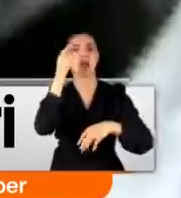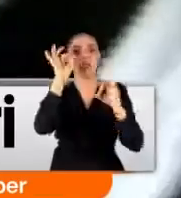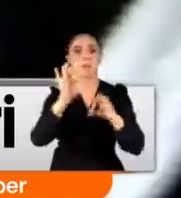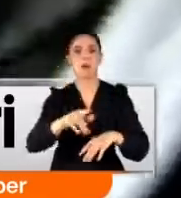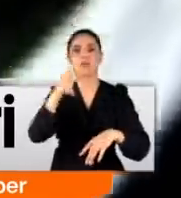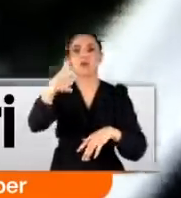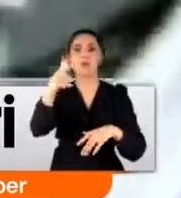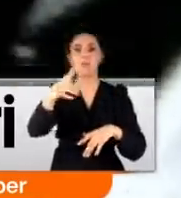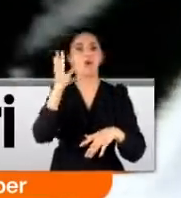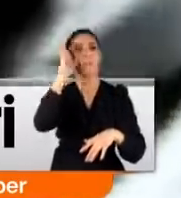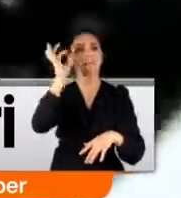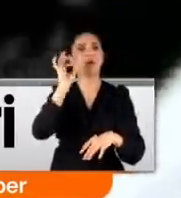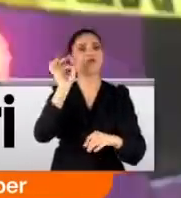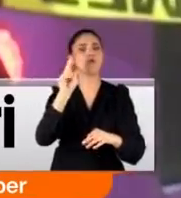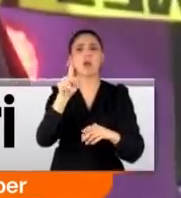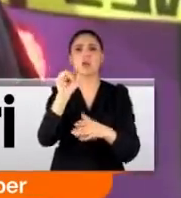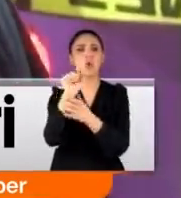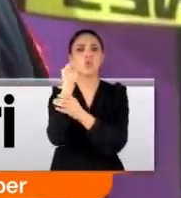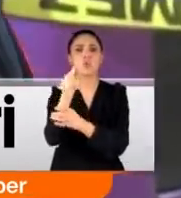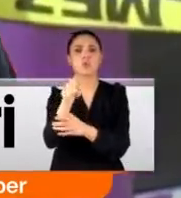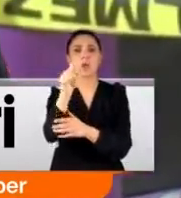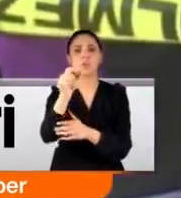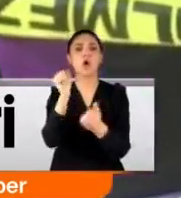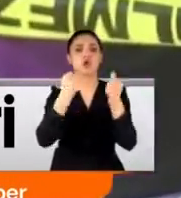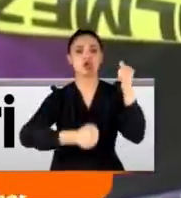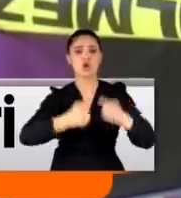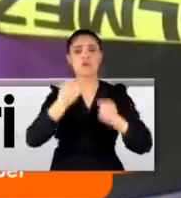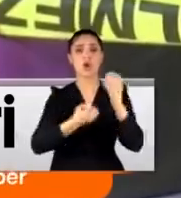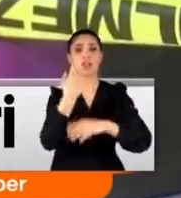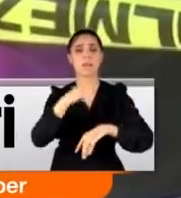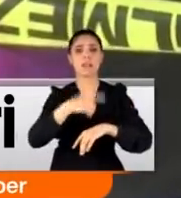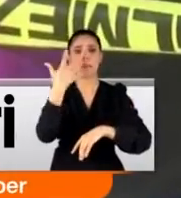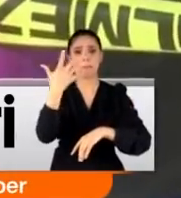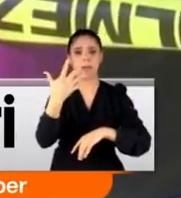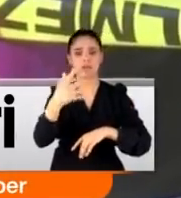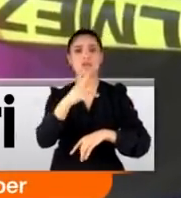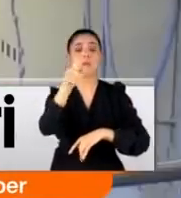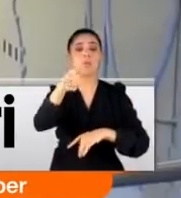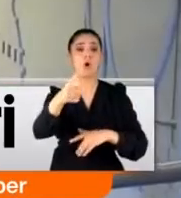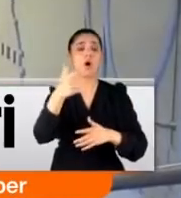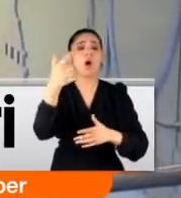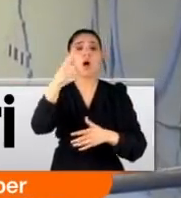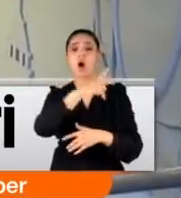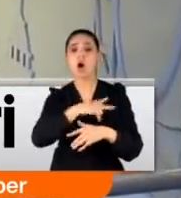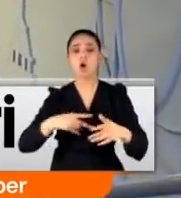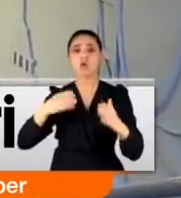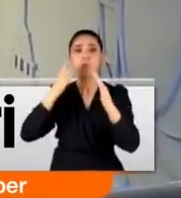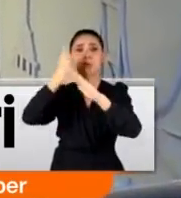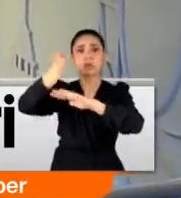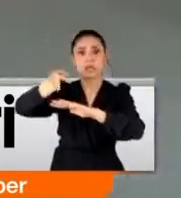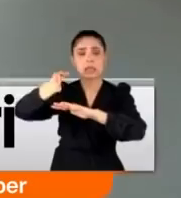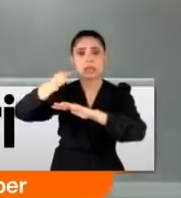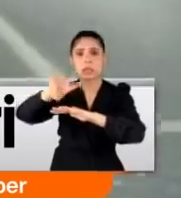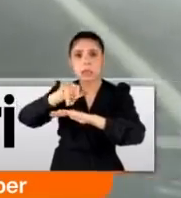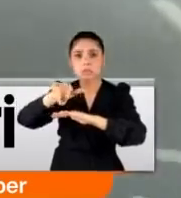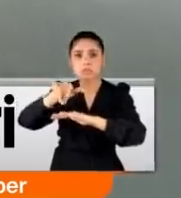otobüsü bir profesyonel gibi sürüyordu. Şoför Ayhan Taşkıner sabah 5 sıralarında sefere çıkmak için aracın yanına gitti gitmesine